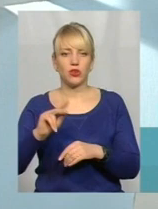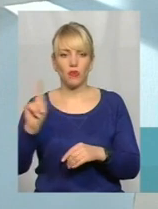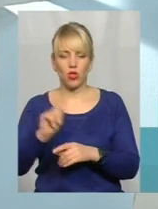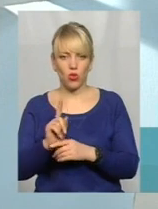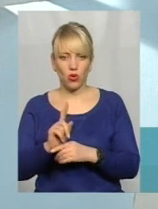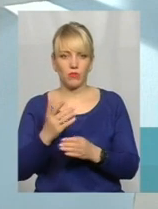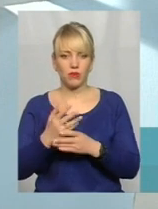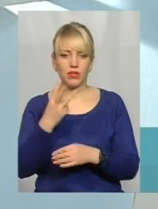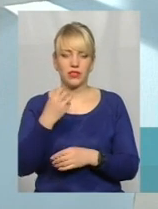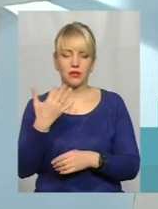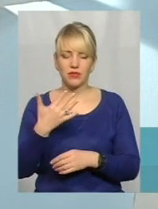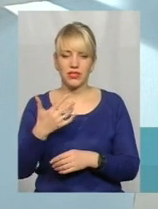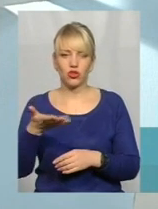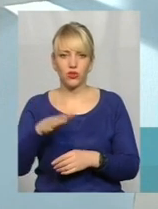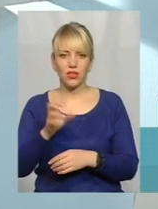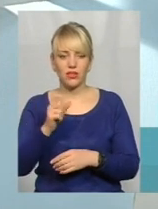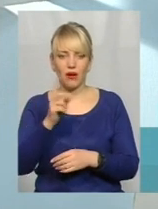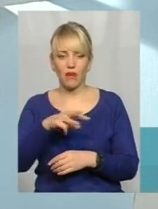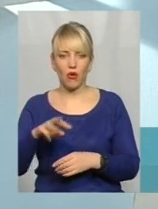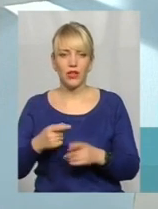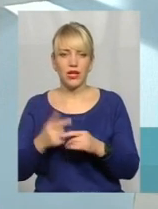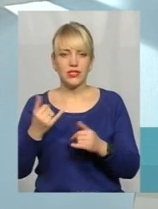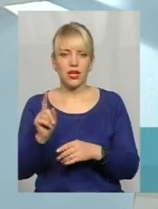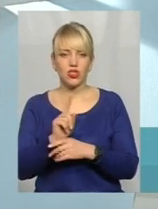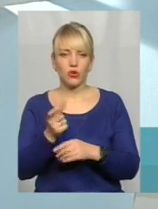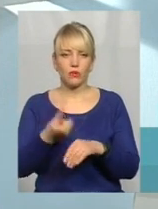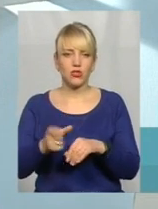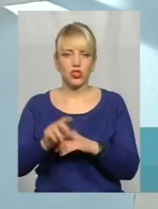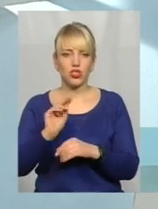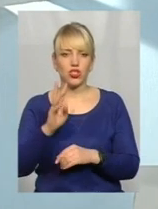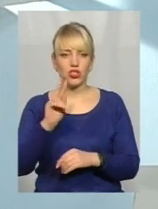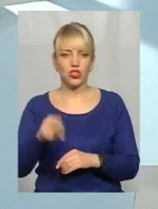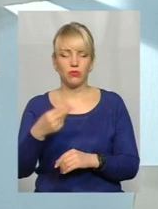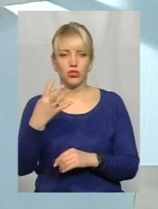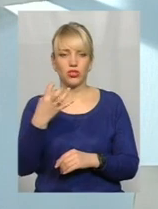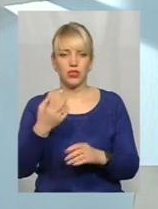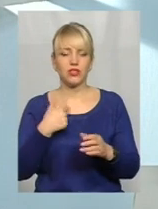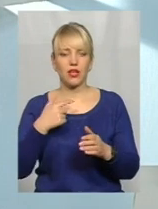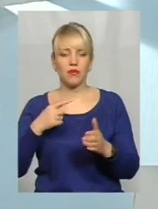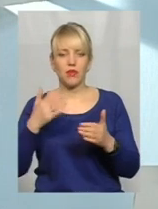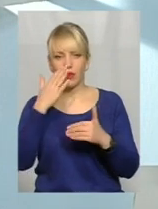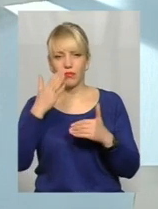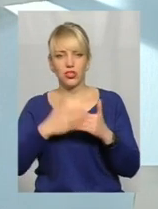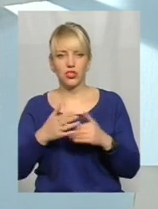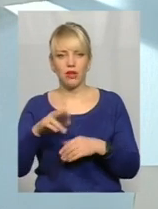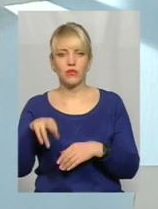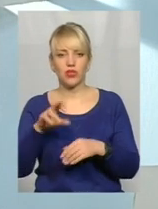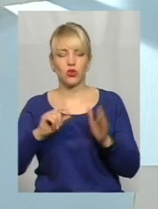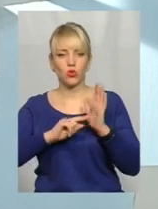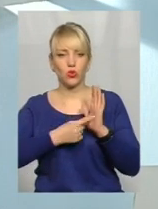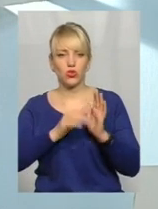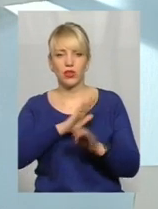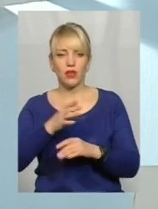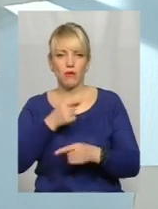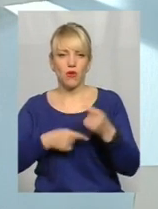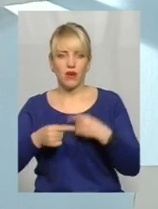одиниць на мільйон, то зараз ця норма вже перевищила 400. І ми наближаємося до точки біфуркації, кажуть, точки неповернення,